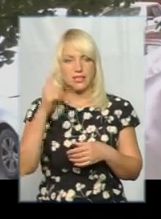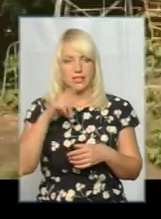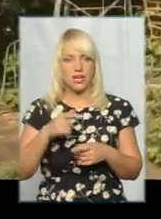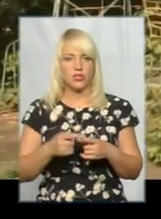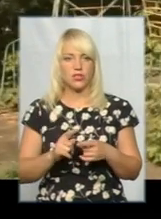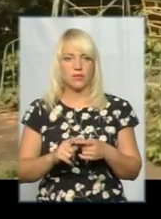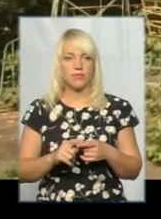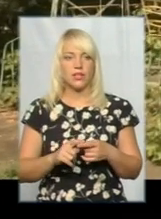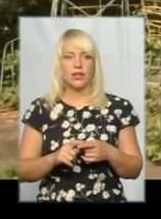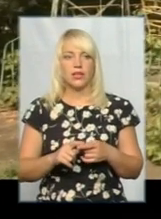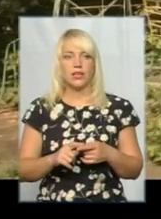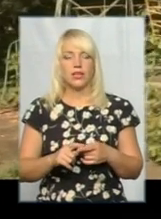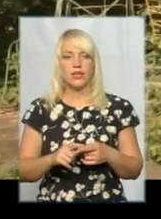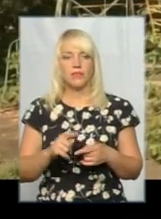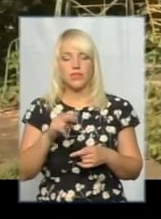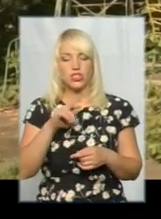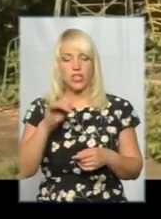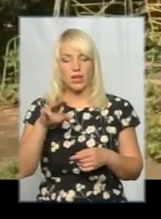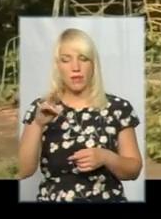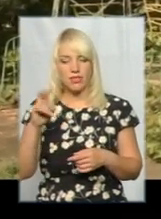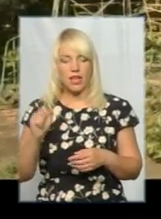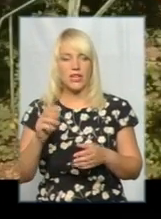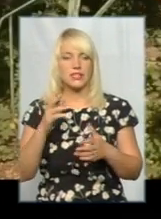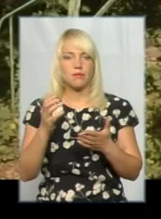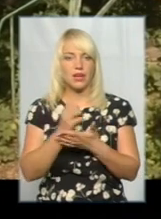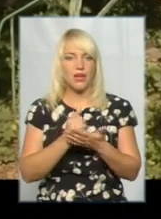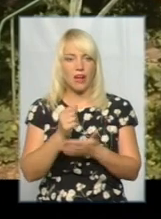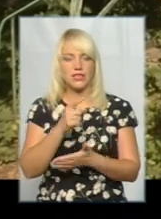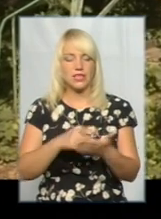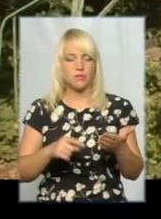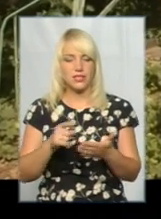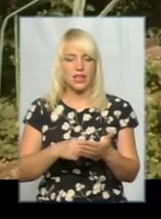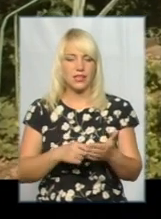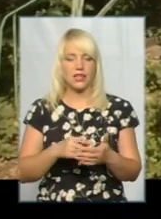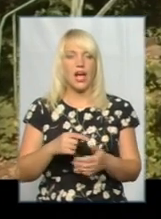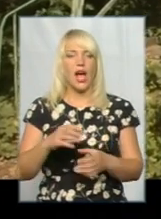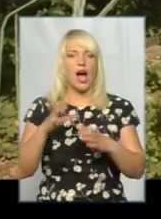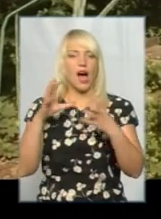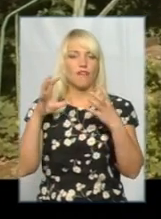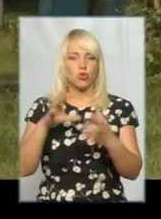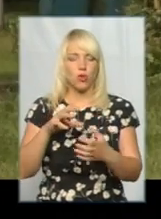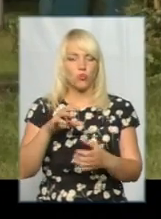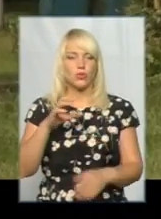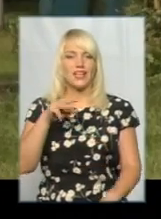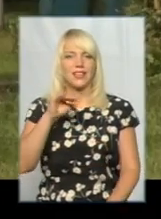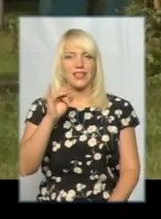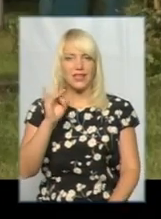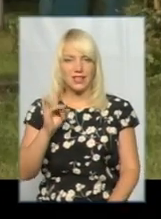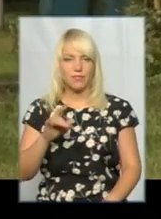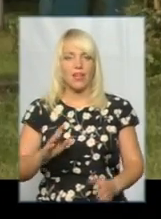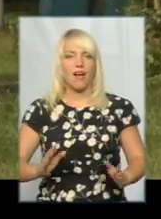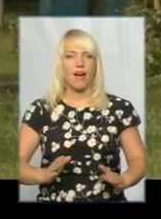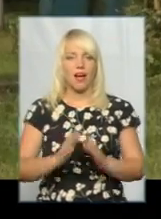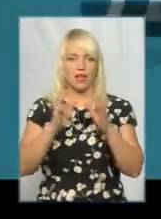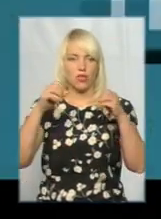повиходили. У Хмельницькому парку і Мінічекмана збираються списати ще три атракціони – автобус-тир, човники і ракетопланики. Експертизою визнані